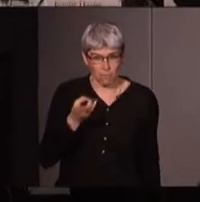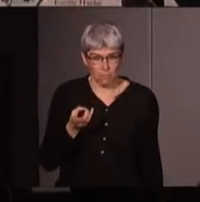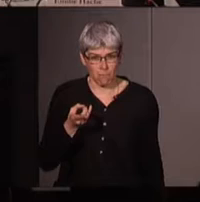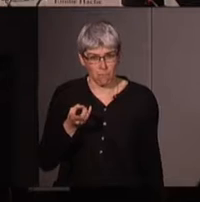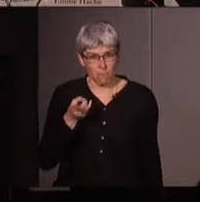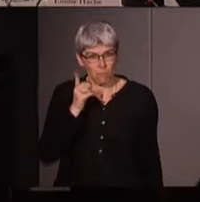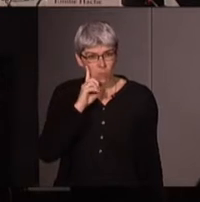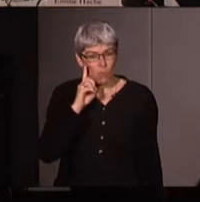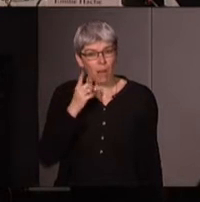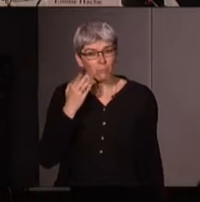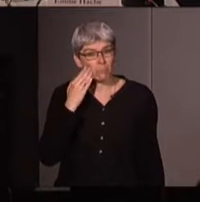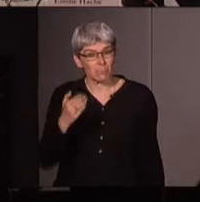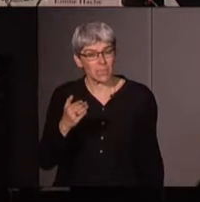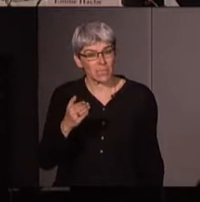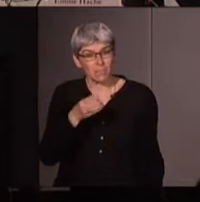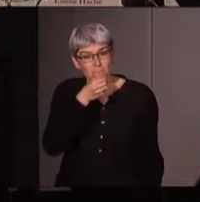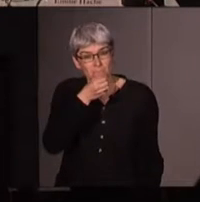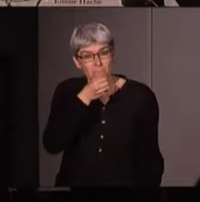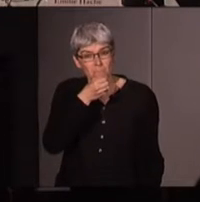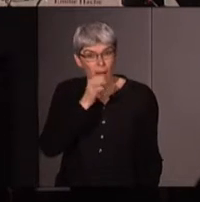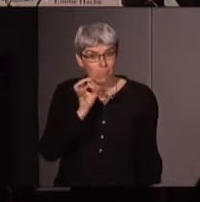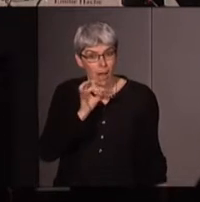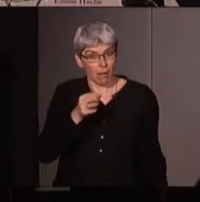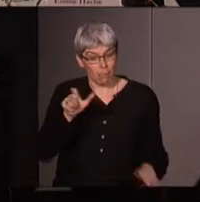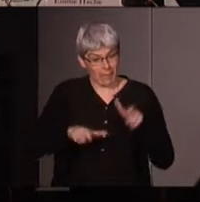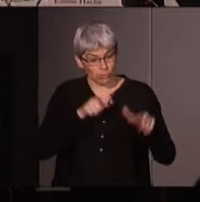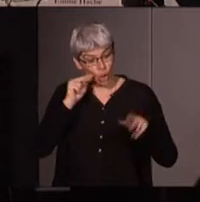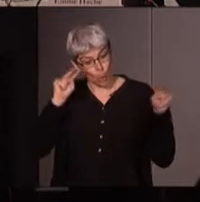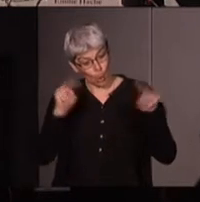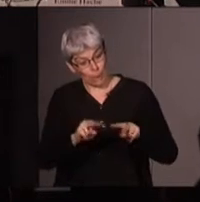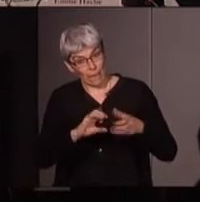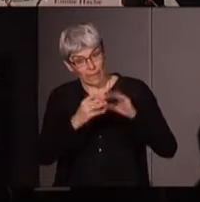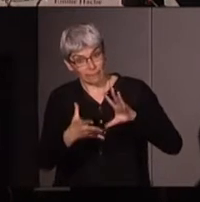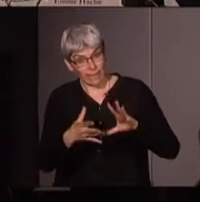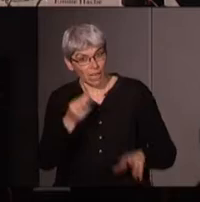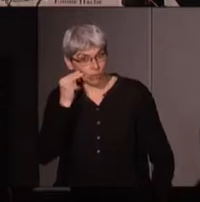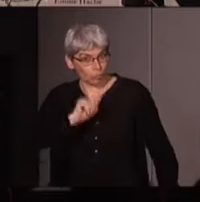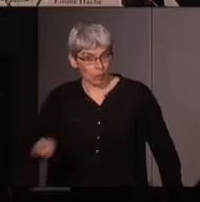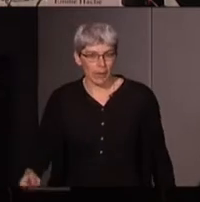auditeurs ne nous entendent pas d'accord bon si vous me donnez le micro